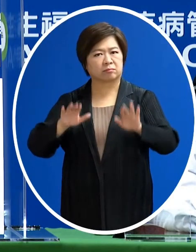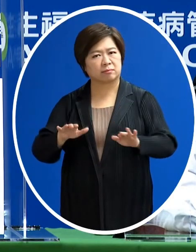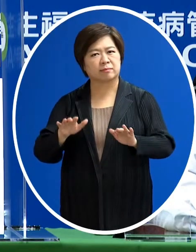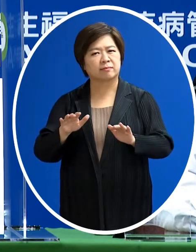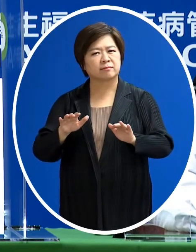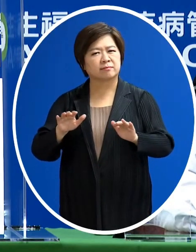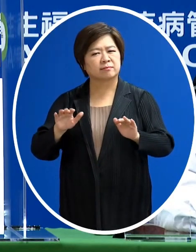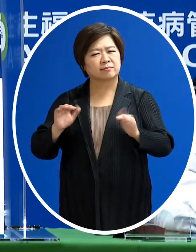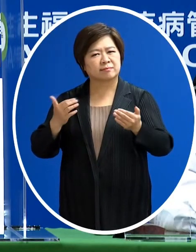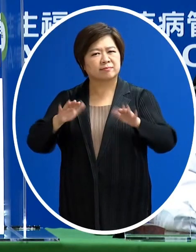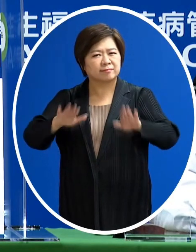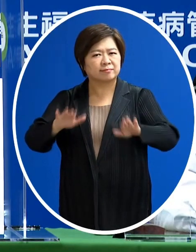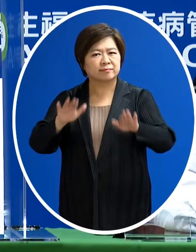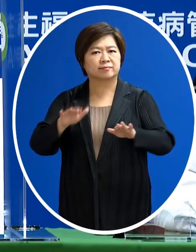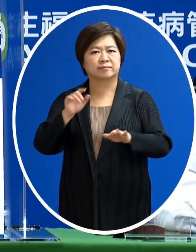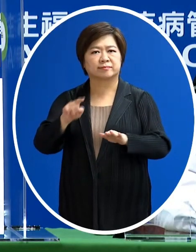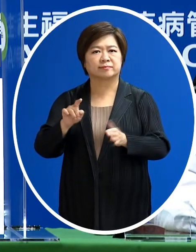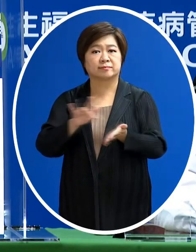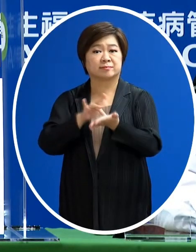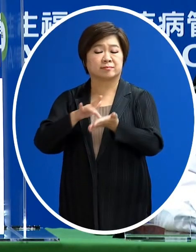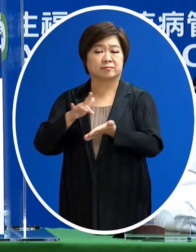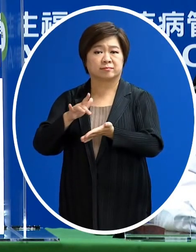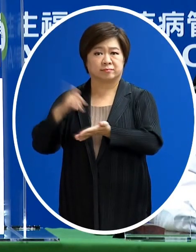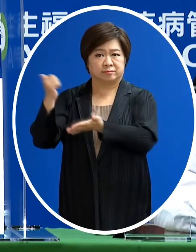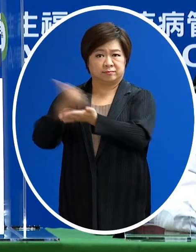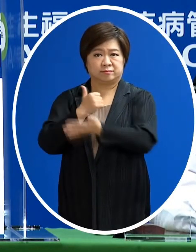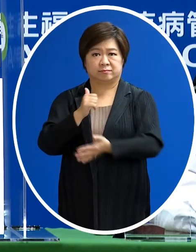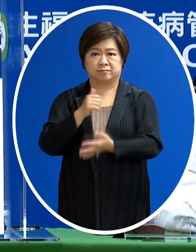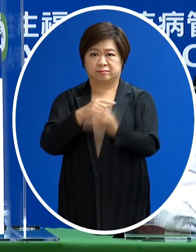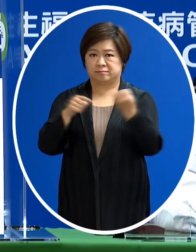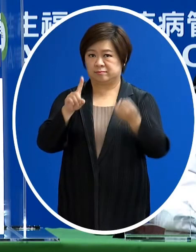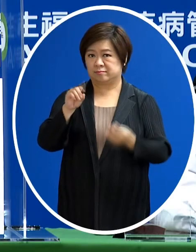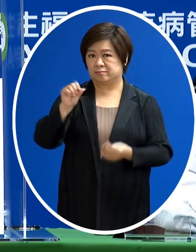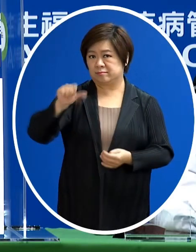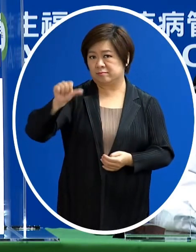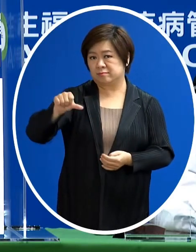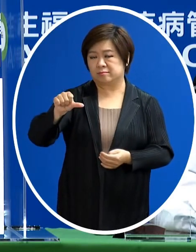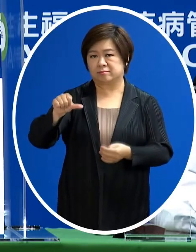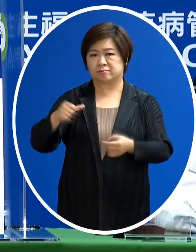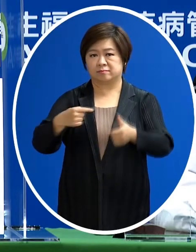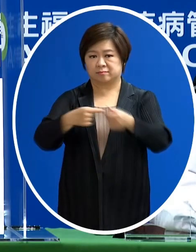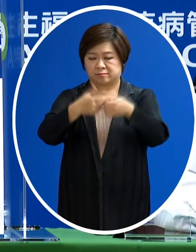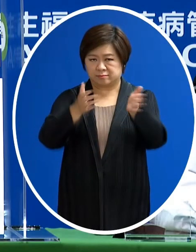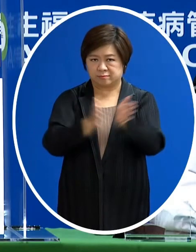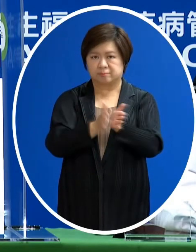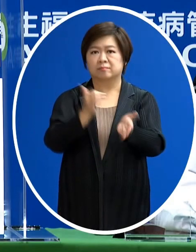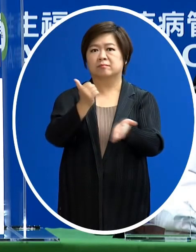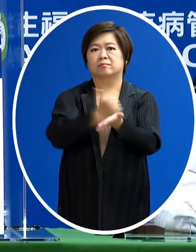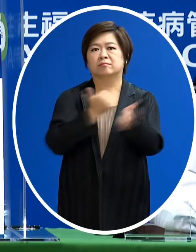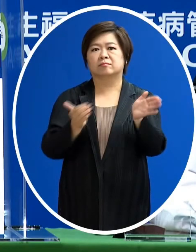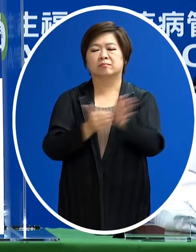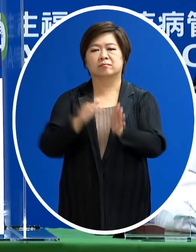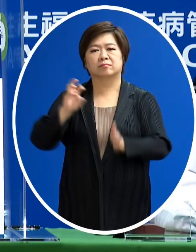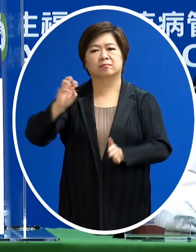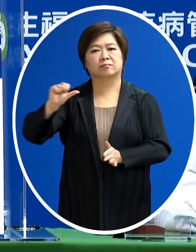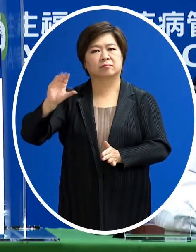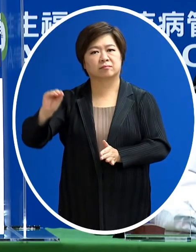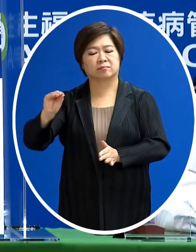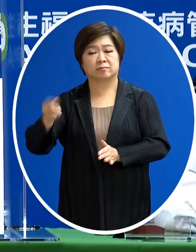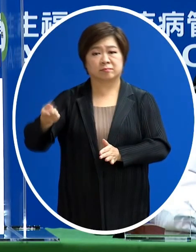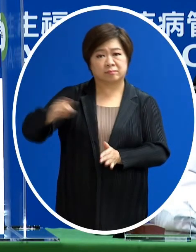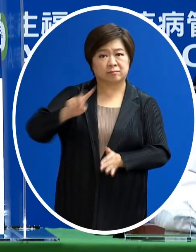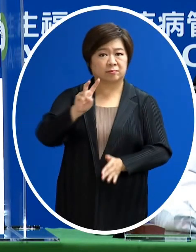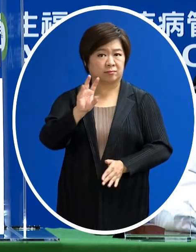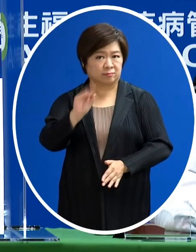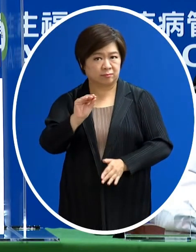到今天還有藥物會來1萬5 那我們第一批的第一批的35萬加2